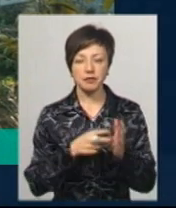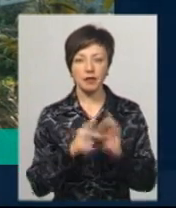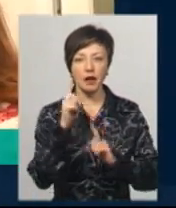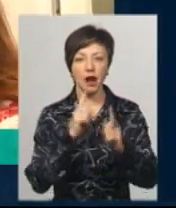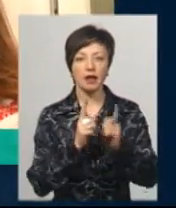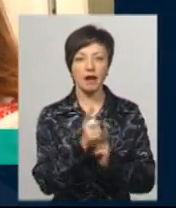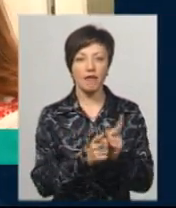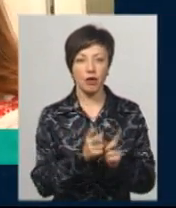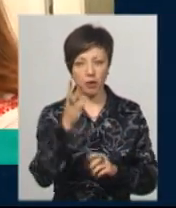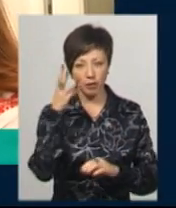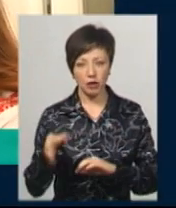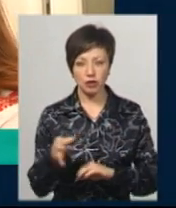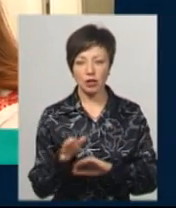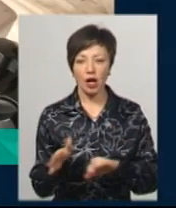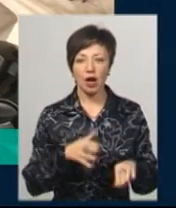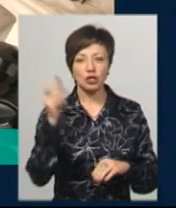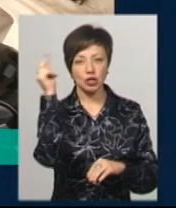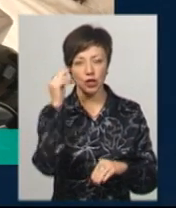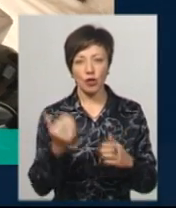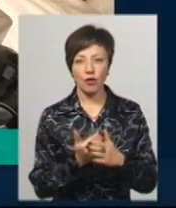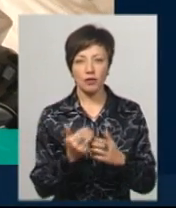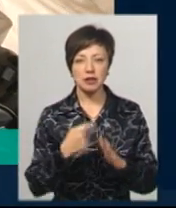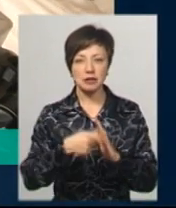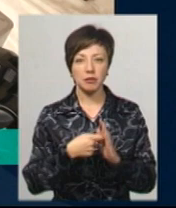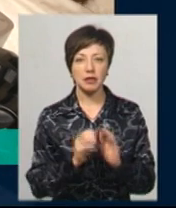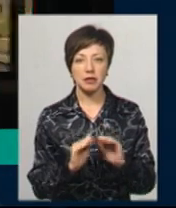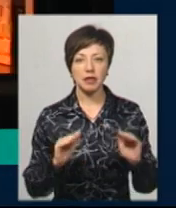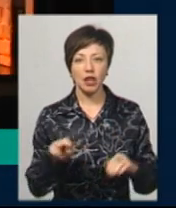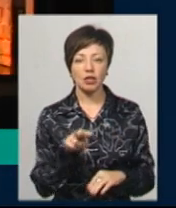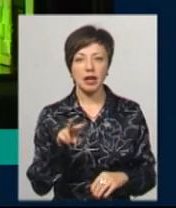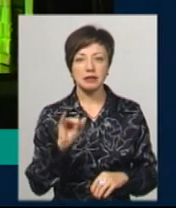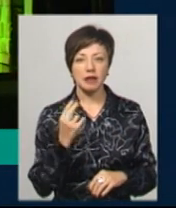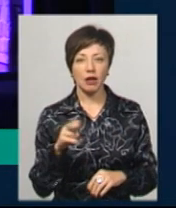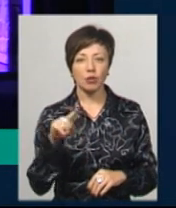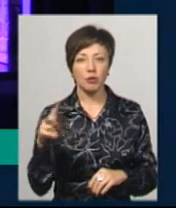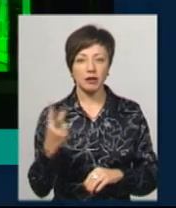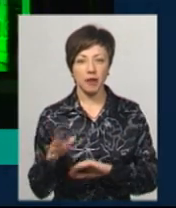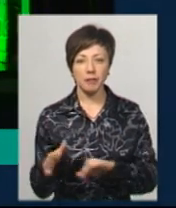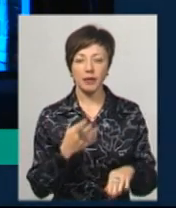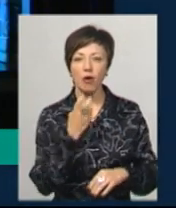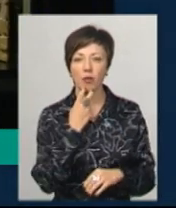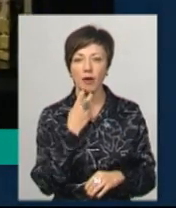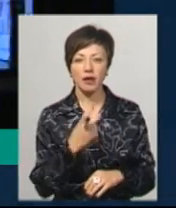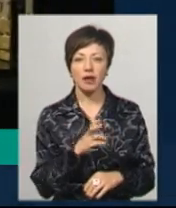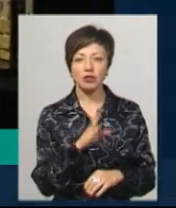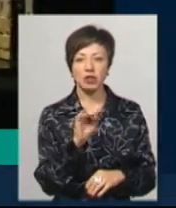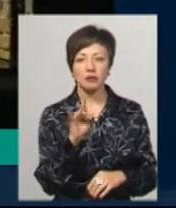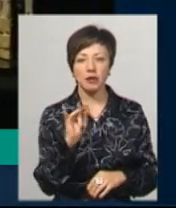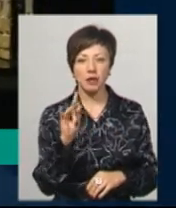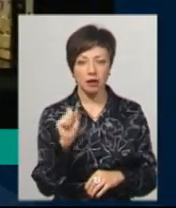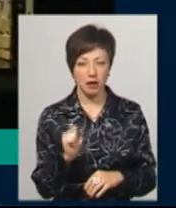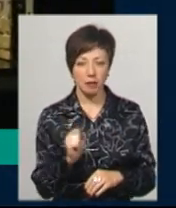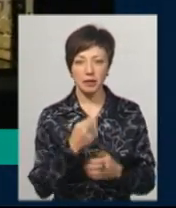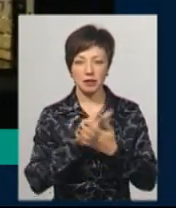Хмельниччини. Шкільні новини зніматимуть учні Литичівського ліцею номер два. Комедію Вільяма Шекспіра «12-та ніч» або «Як собі